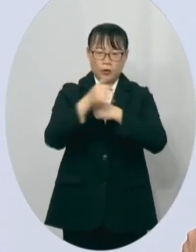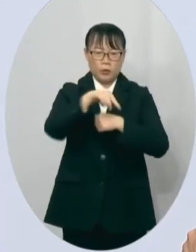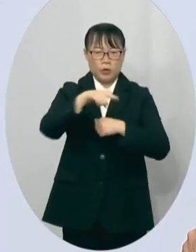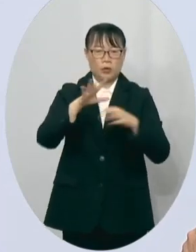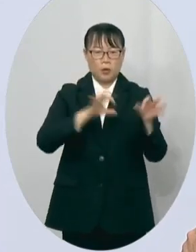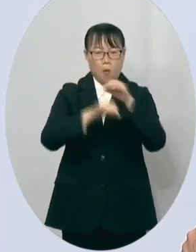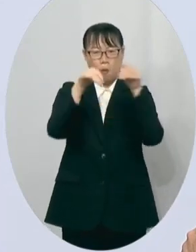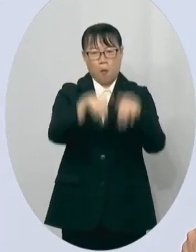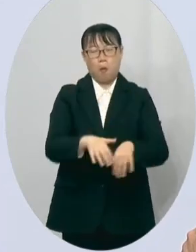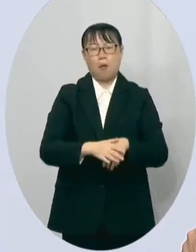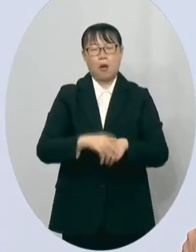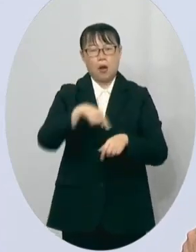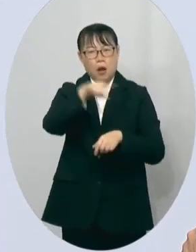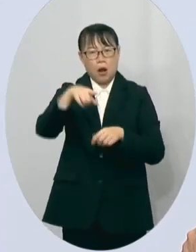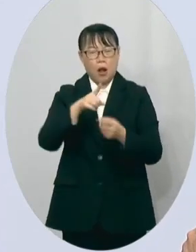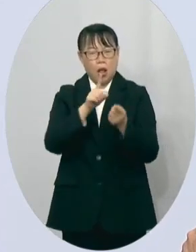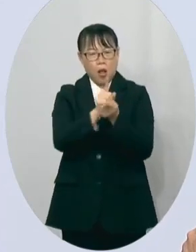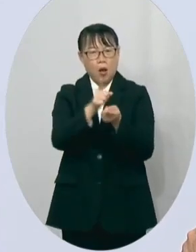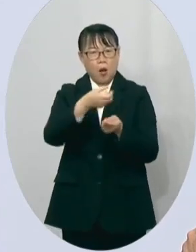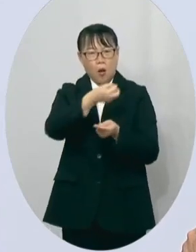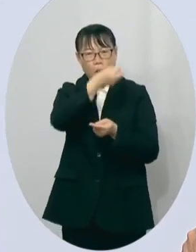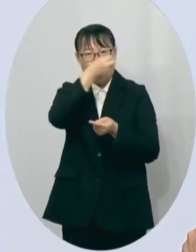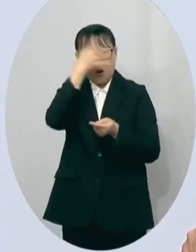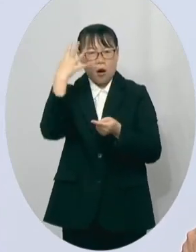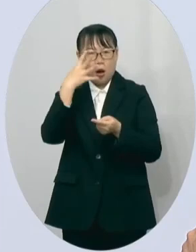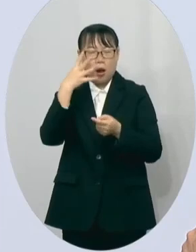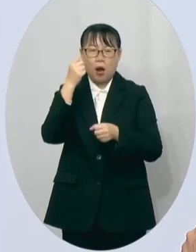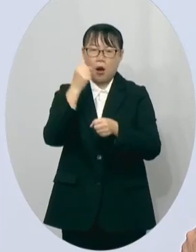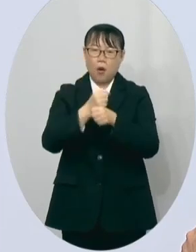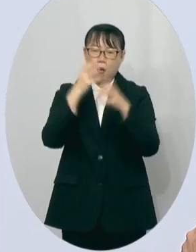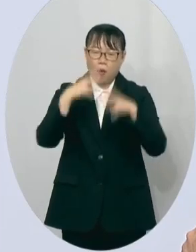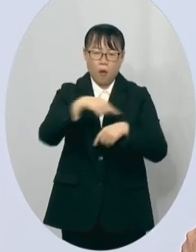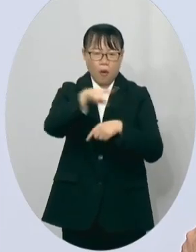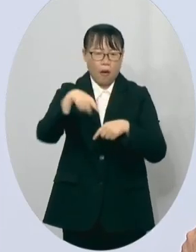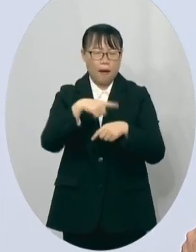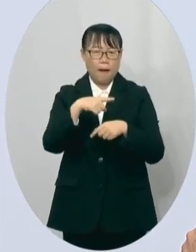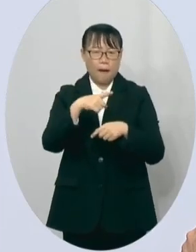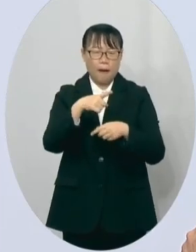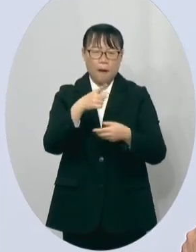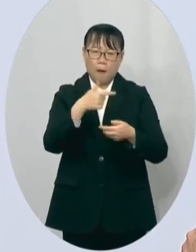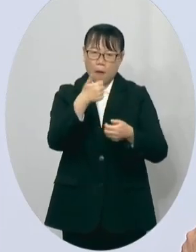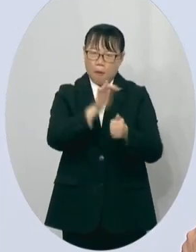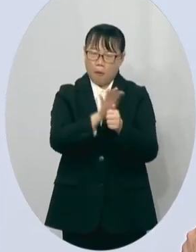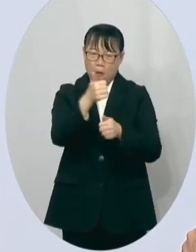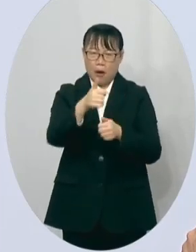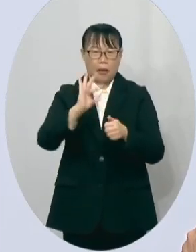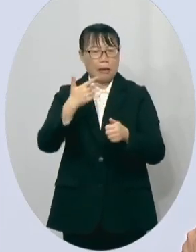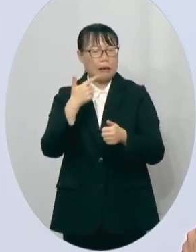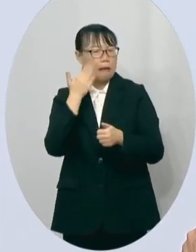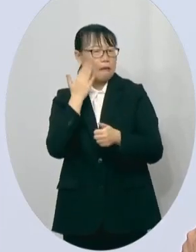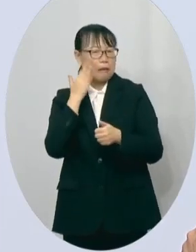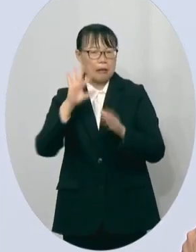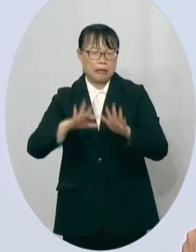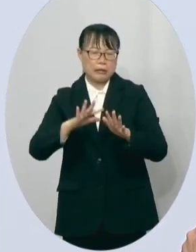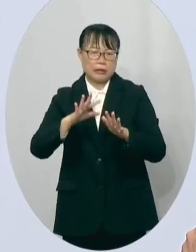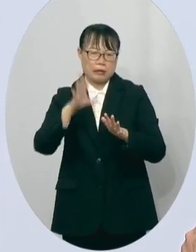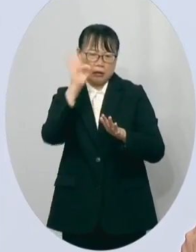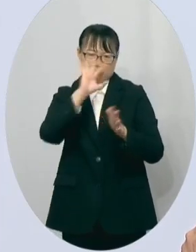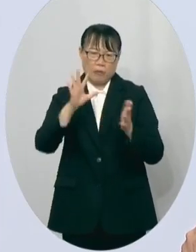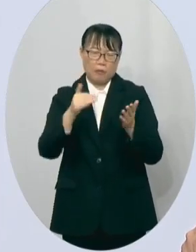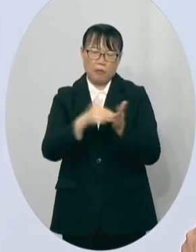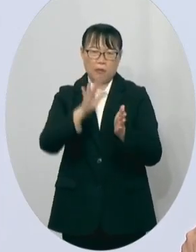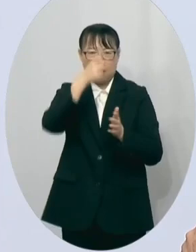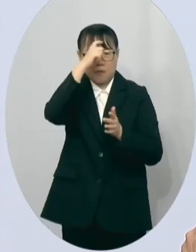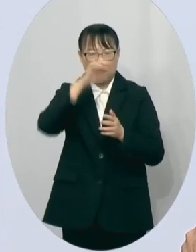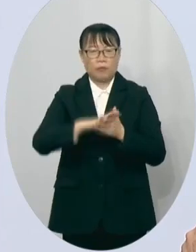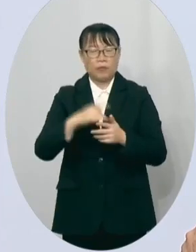创业来讲都是一个很好的平台很可惜这四年我们也看不到他的这个希望那赛其昌当选市长我们会